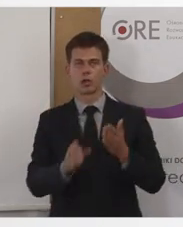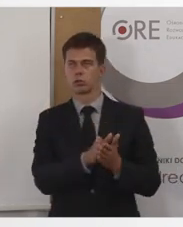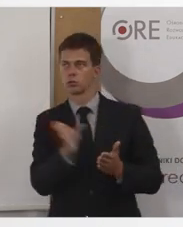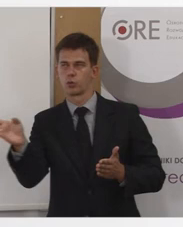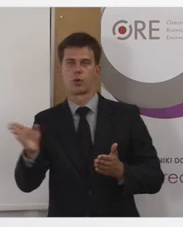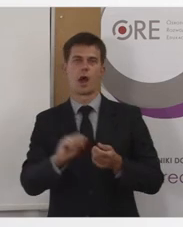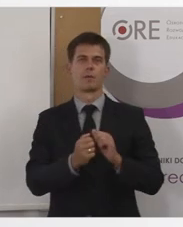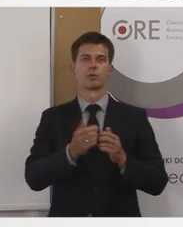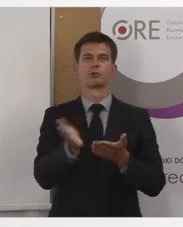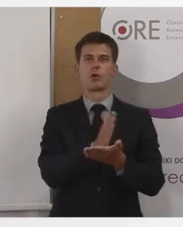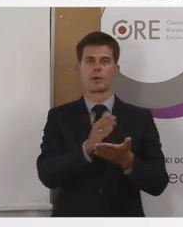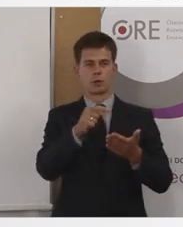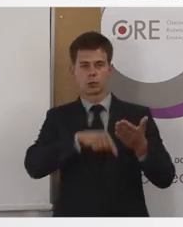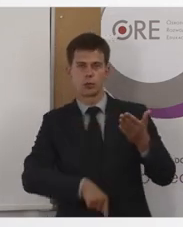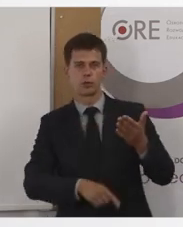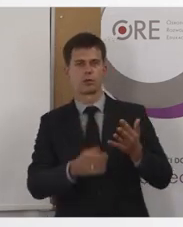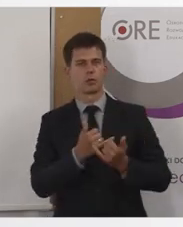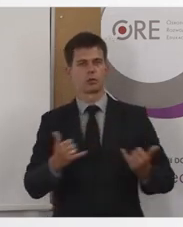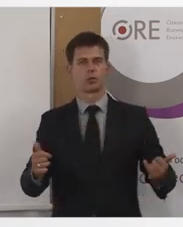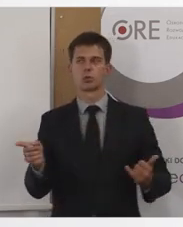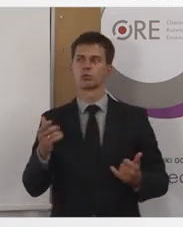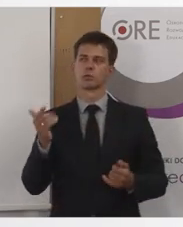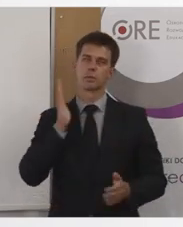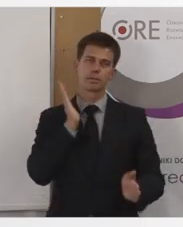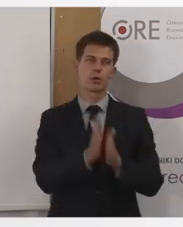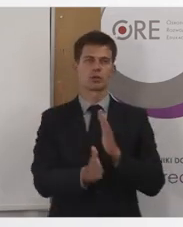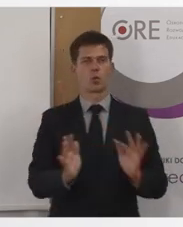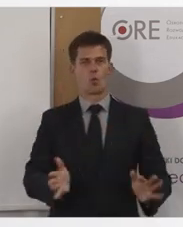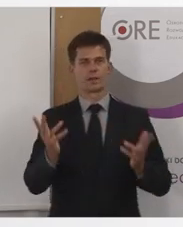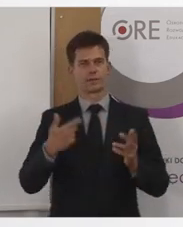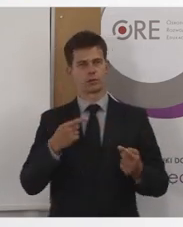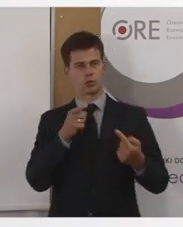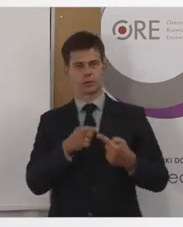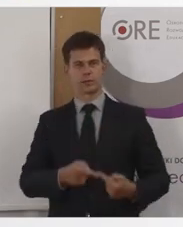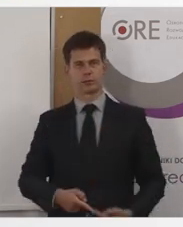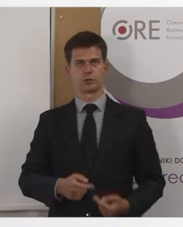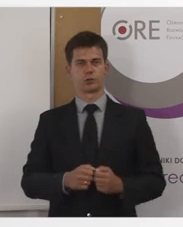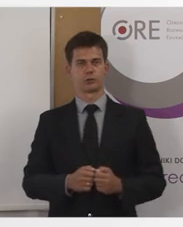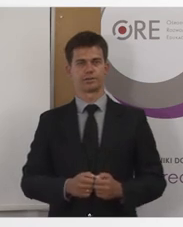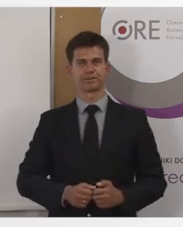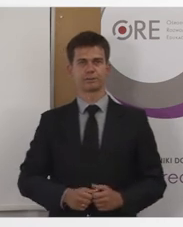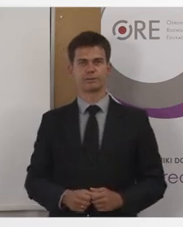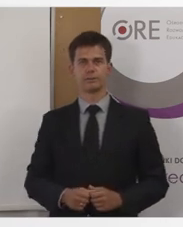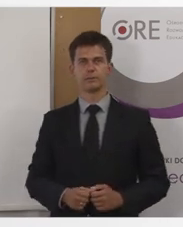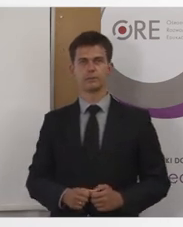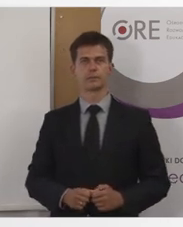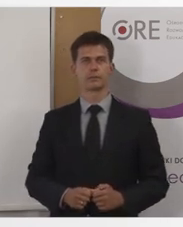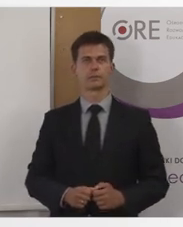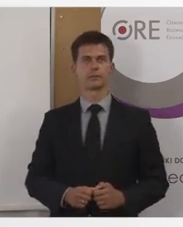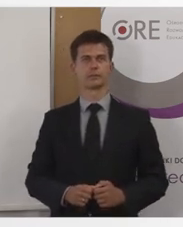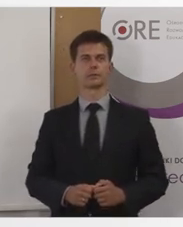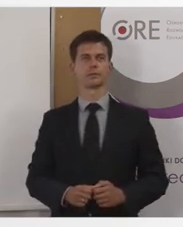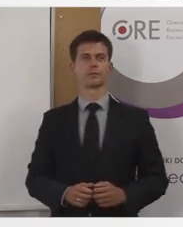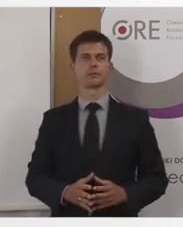podstrony i żeby to było zrobione w sposób przejrzysty i zrozumiały. Żeby łatwo się z tego korzystało.